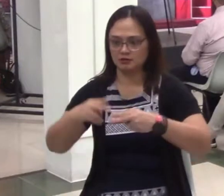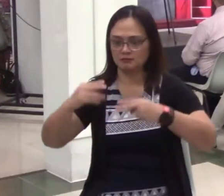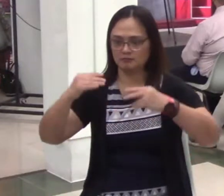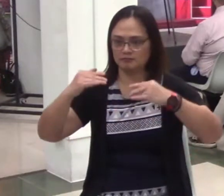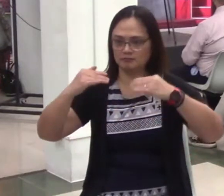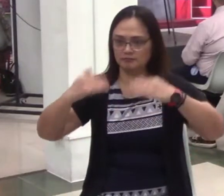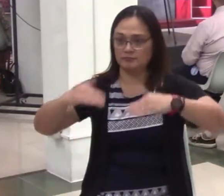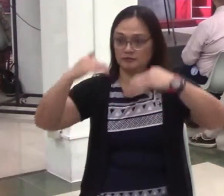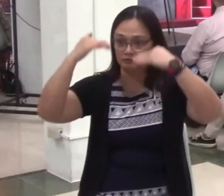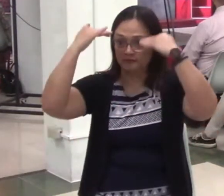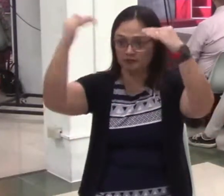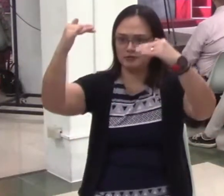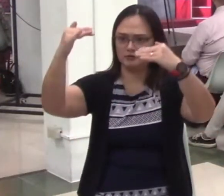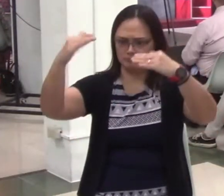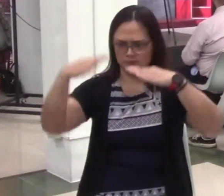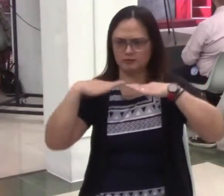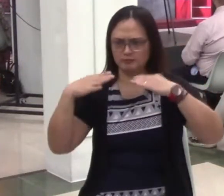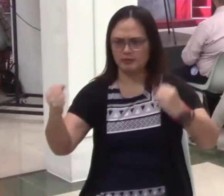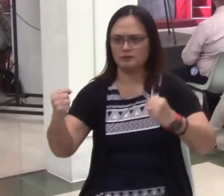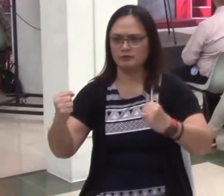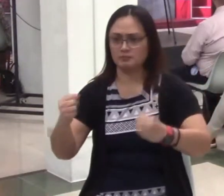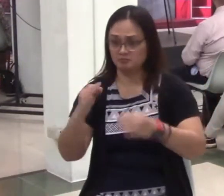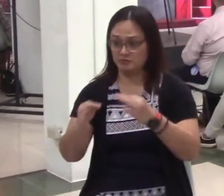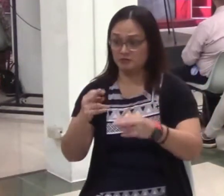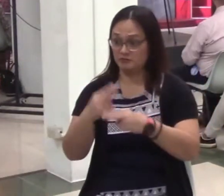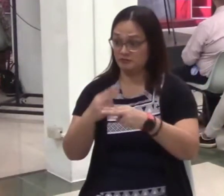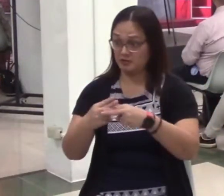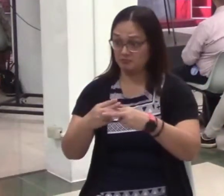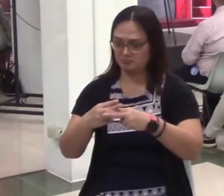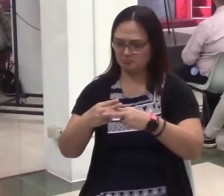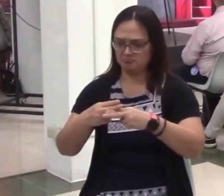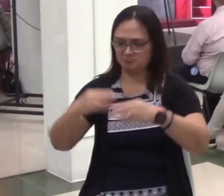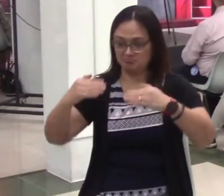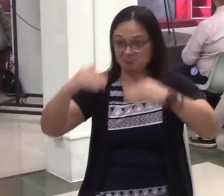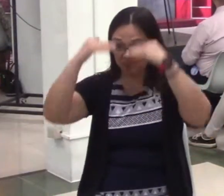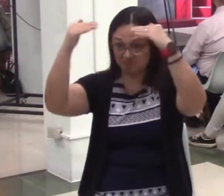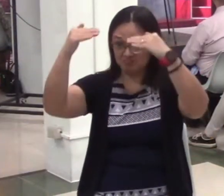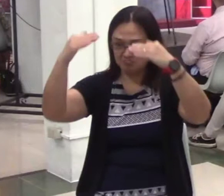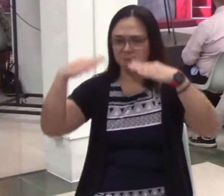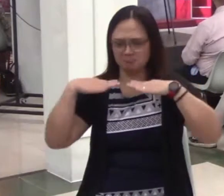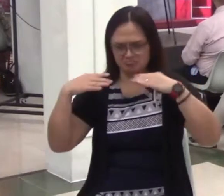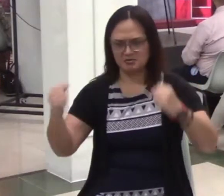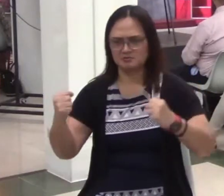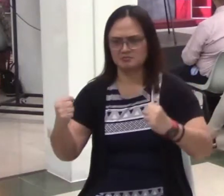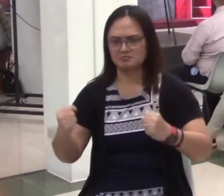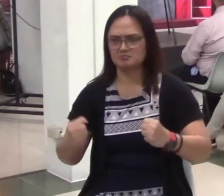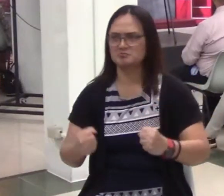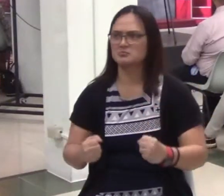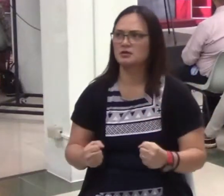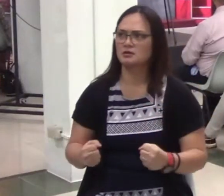ang may dangal. ito, kapangyirihan to eh.